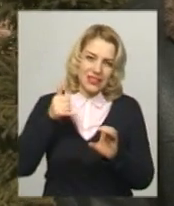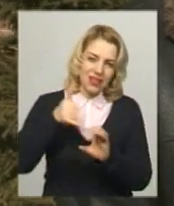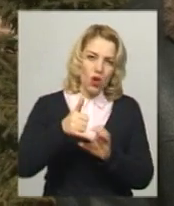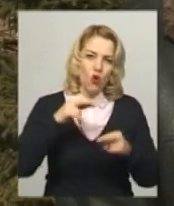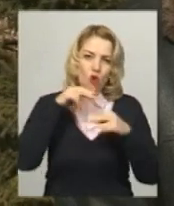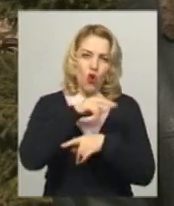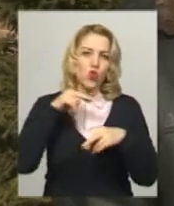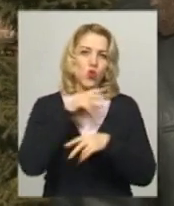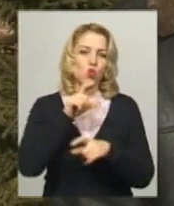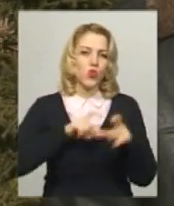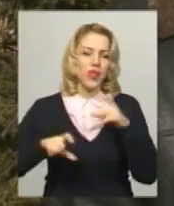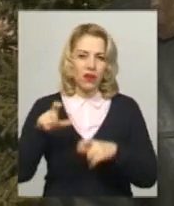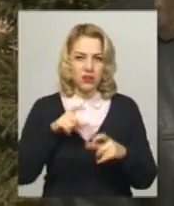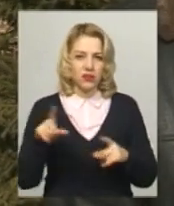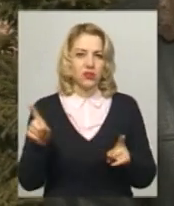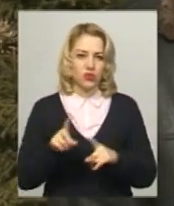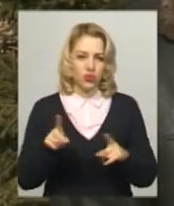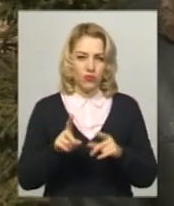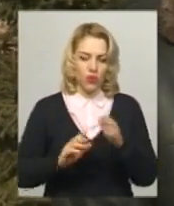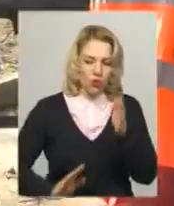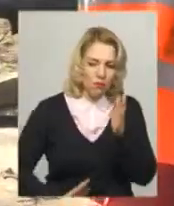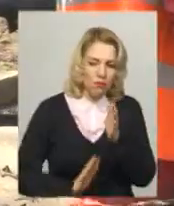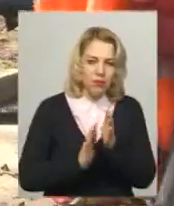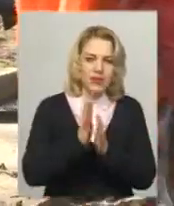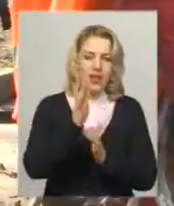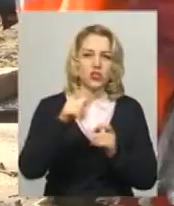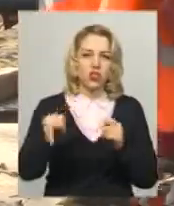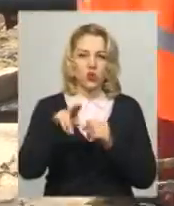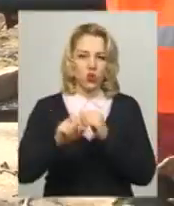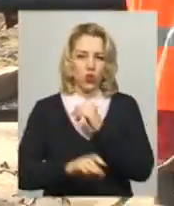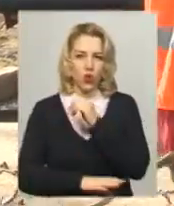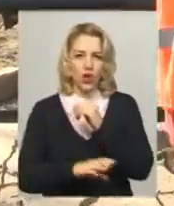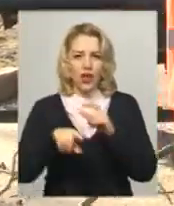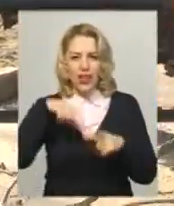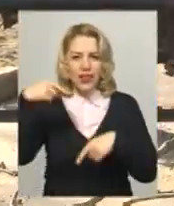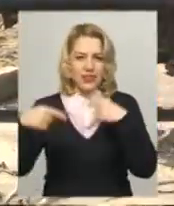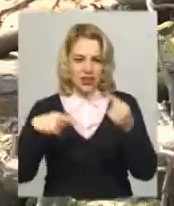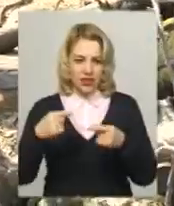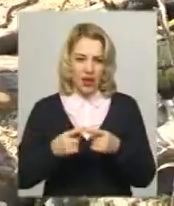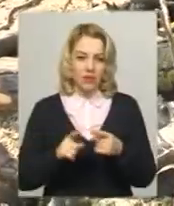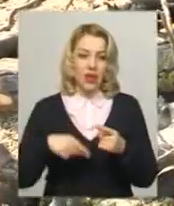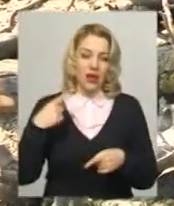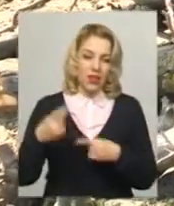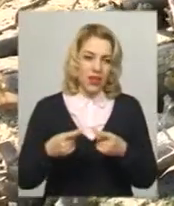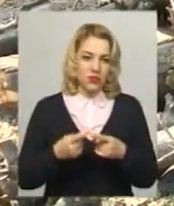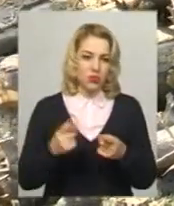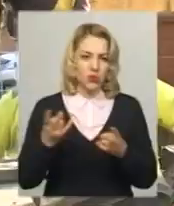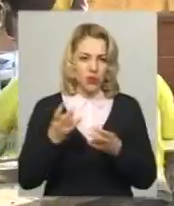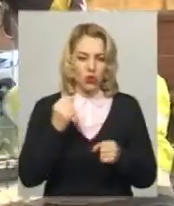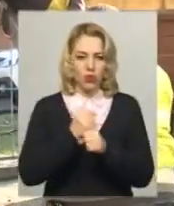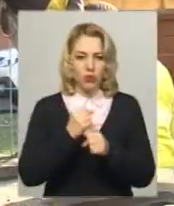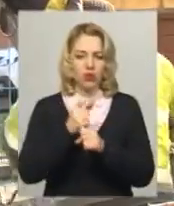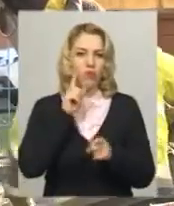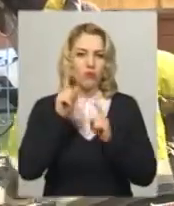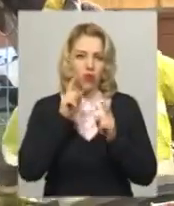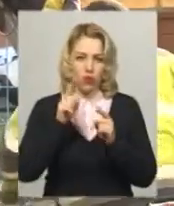вприскують утруту, щоб воно піднялося вверх до листка. Наступне омолодження дерев на провулку Пилипчука, додає Леонід Муляр, потрібно робити через